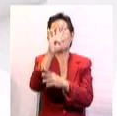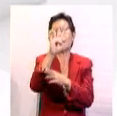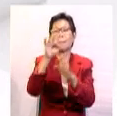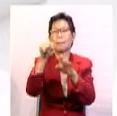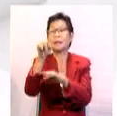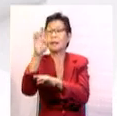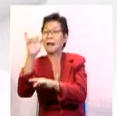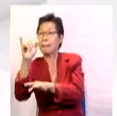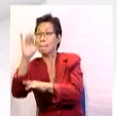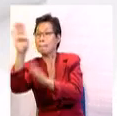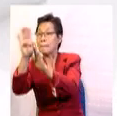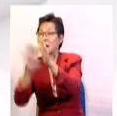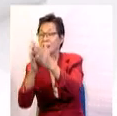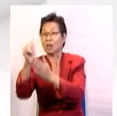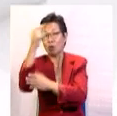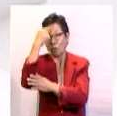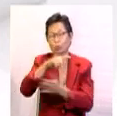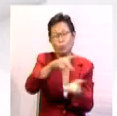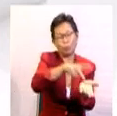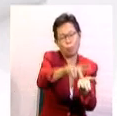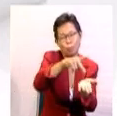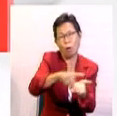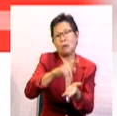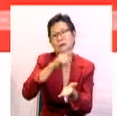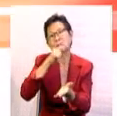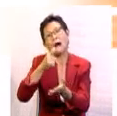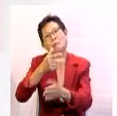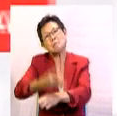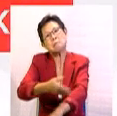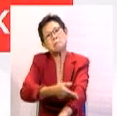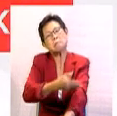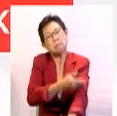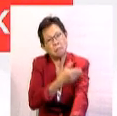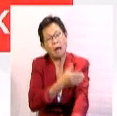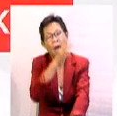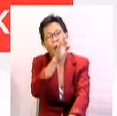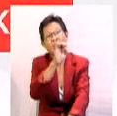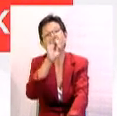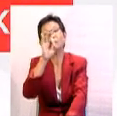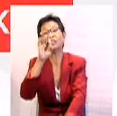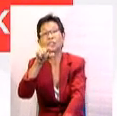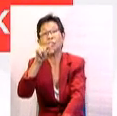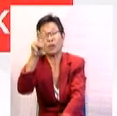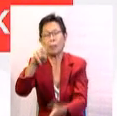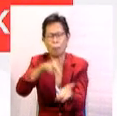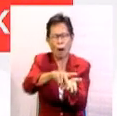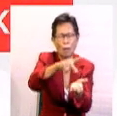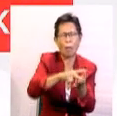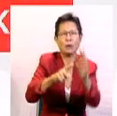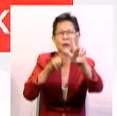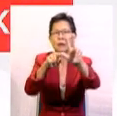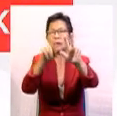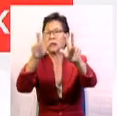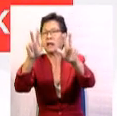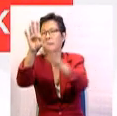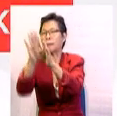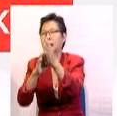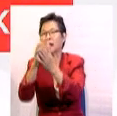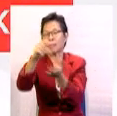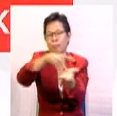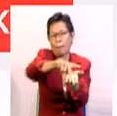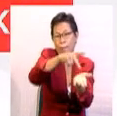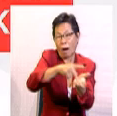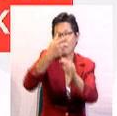.6 bilion untuk belanja tidak produktif. FGV telah membelanjakan RM3.3 bilion